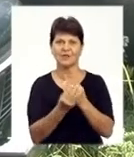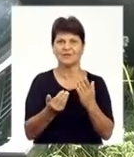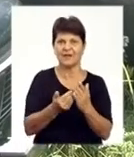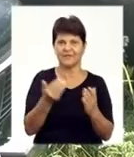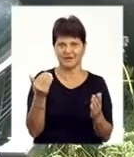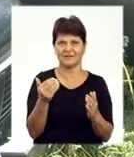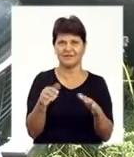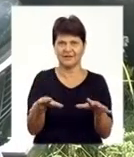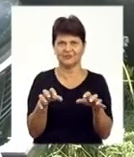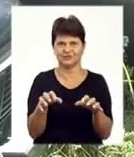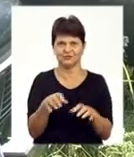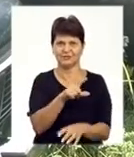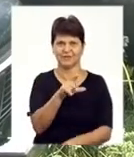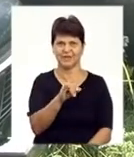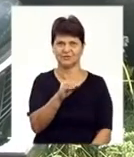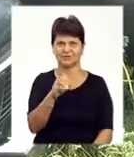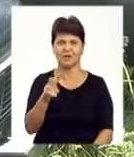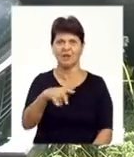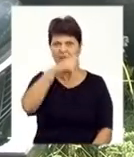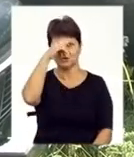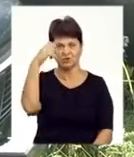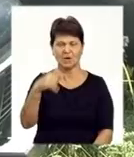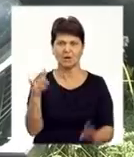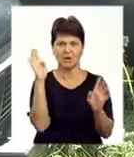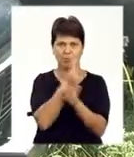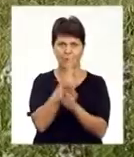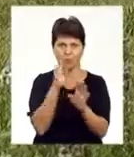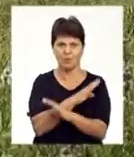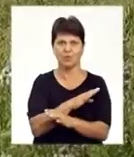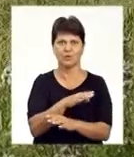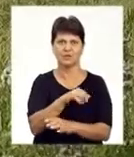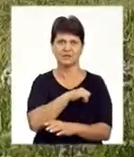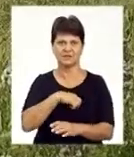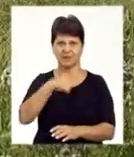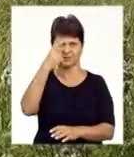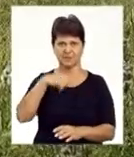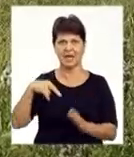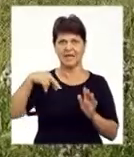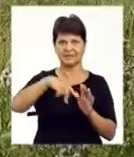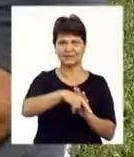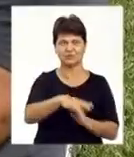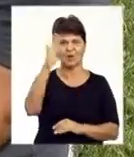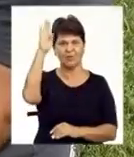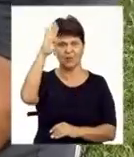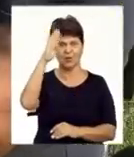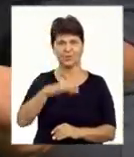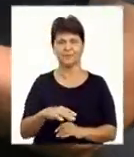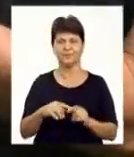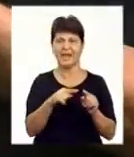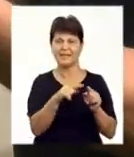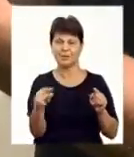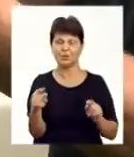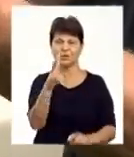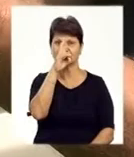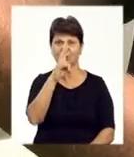попити води. Він в жарку погоду, пору року, він охолоджує себе, зайшовши в воду. І напротязі двох